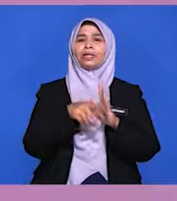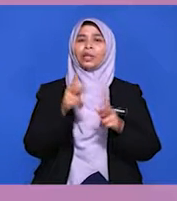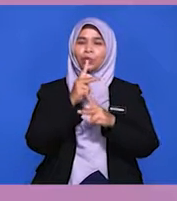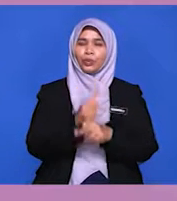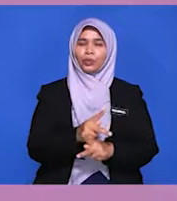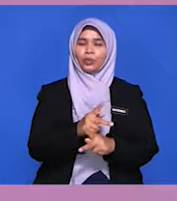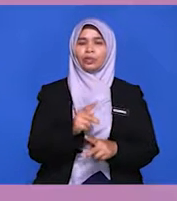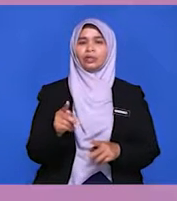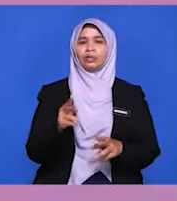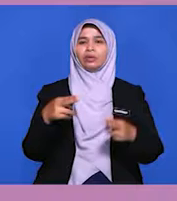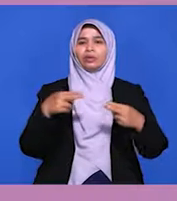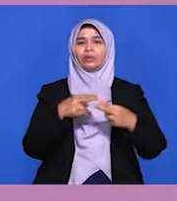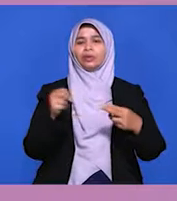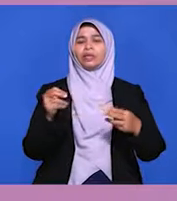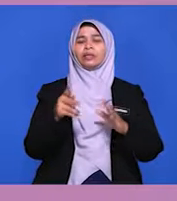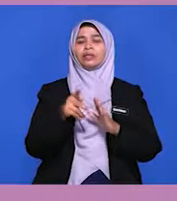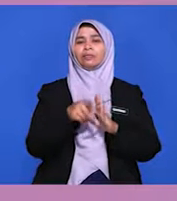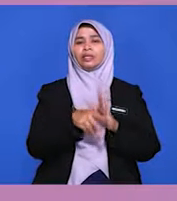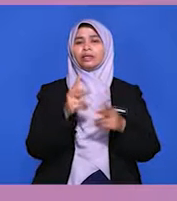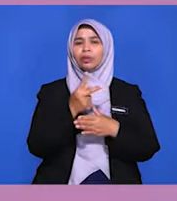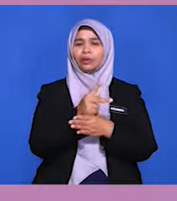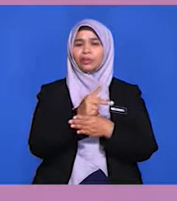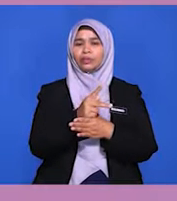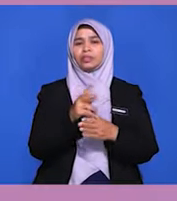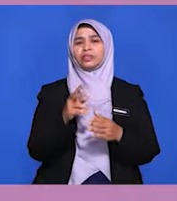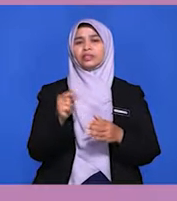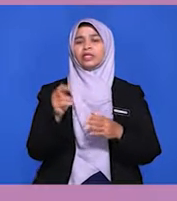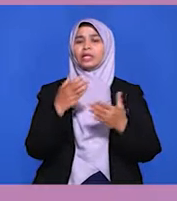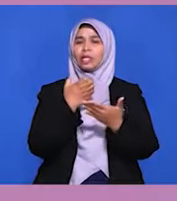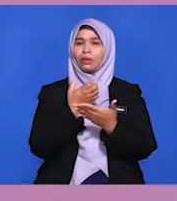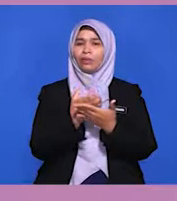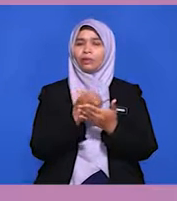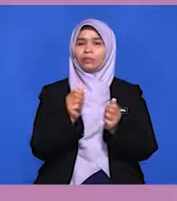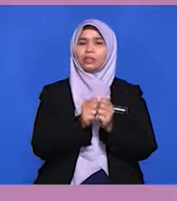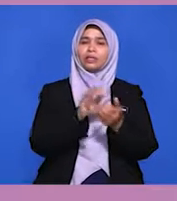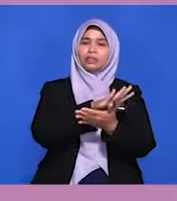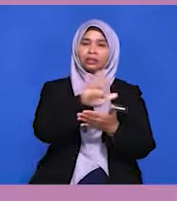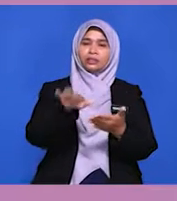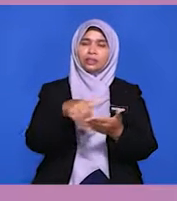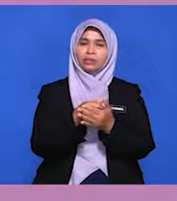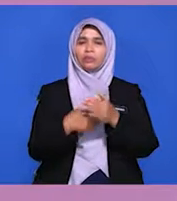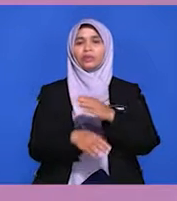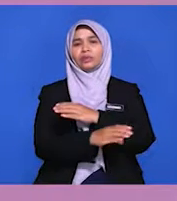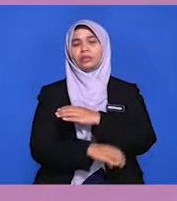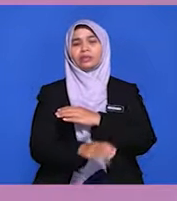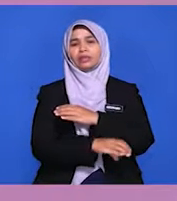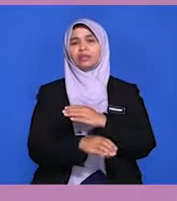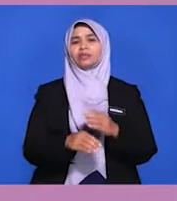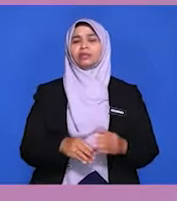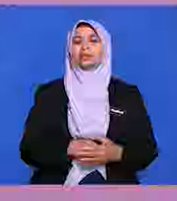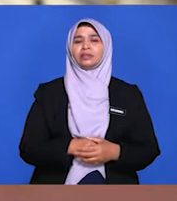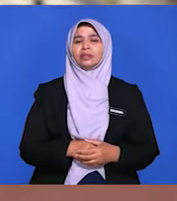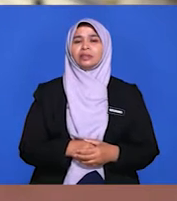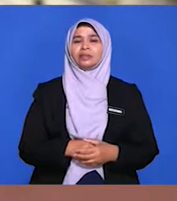hubungan dan perkongsian ekonomi dengan semua negara. Sama ada di peringkat serantau maupun di peringkat dunia.